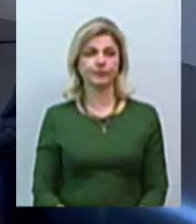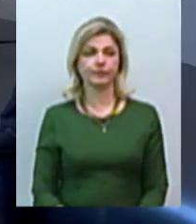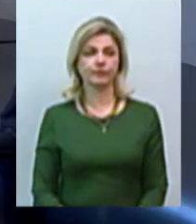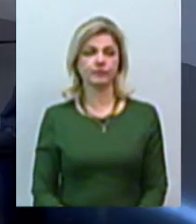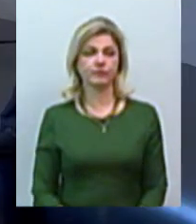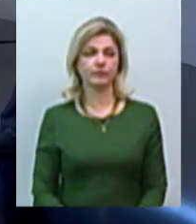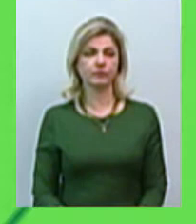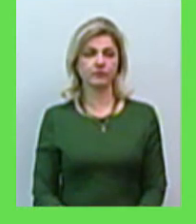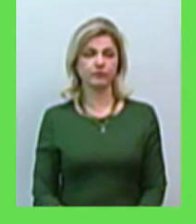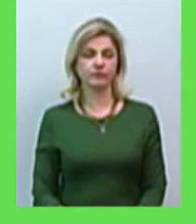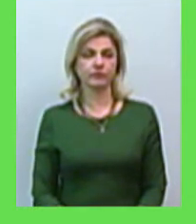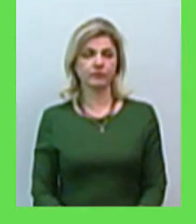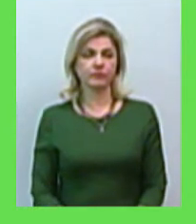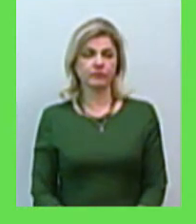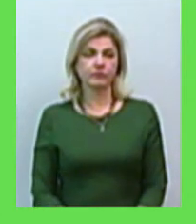Будь ласка.